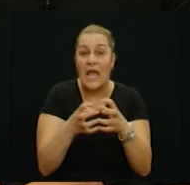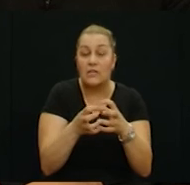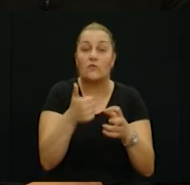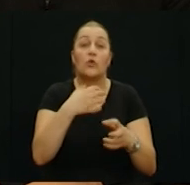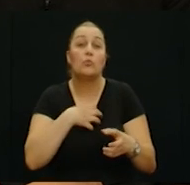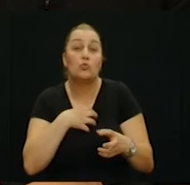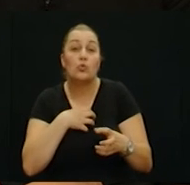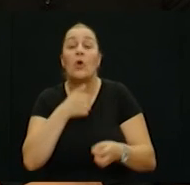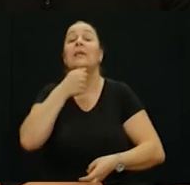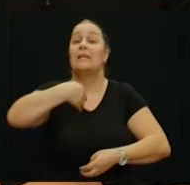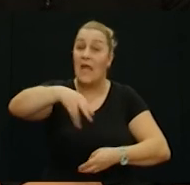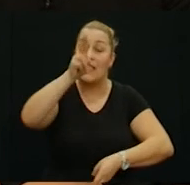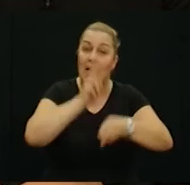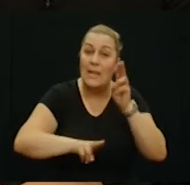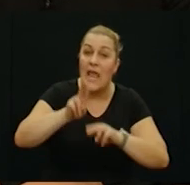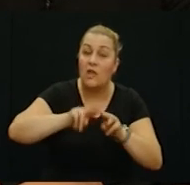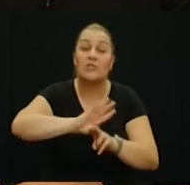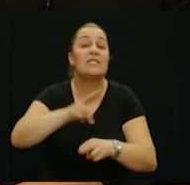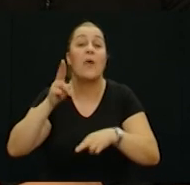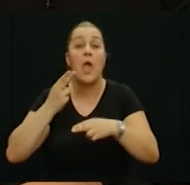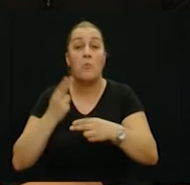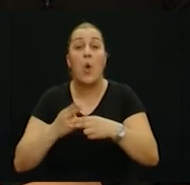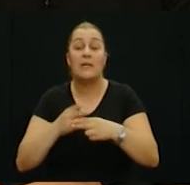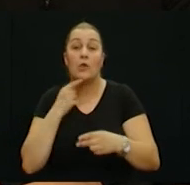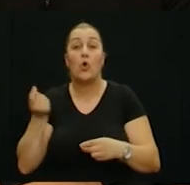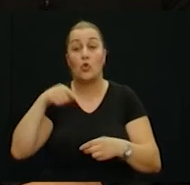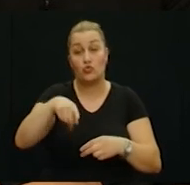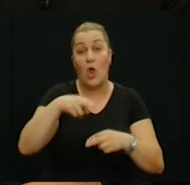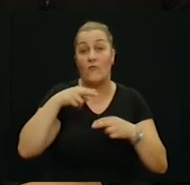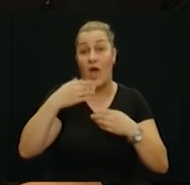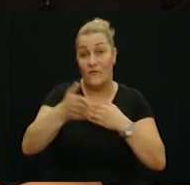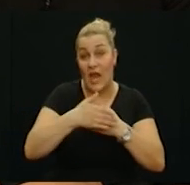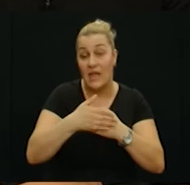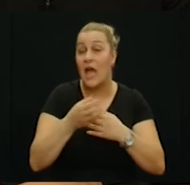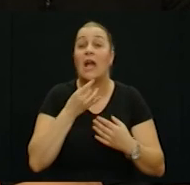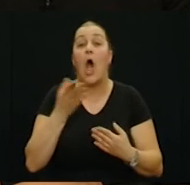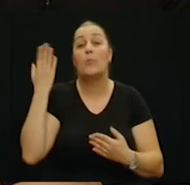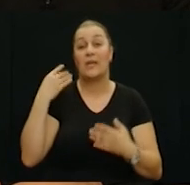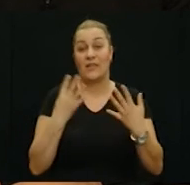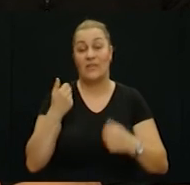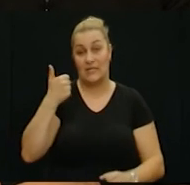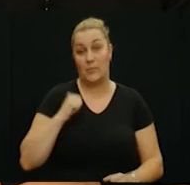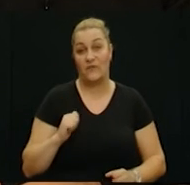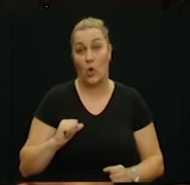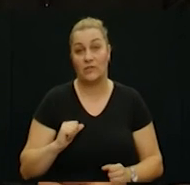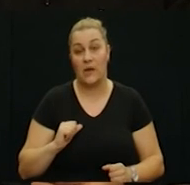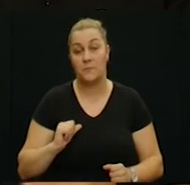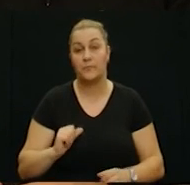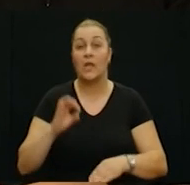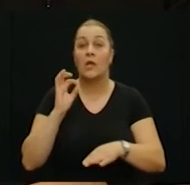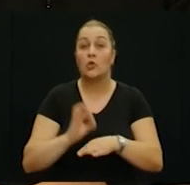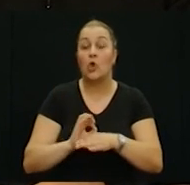duhu i isto tako liječiti sve one bolesne koji budu došli na ova vrata kao što smo mi ratili 1991. godine